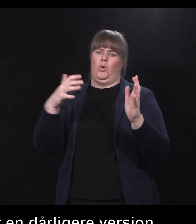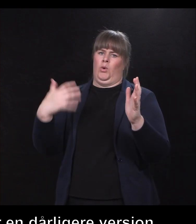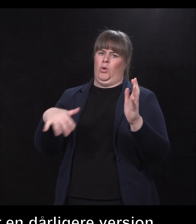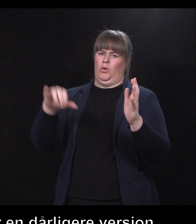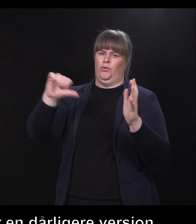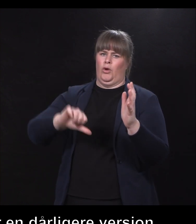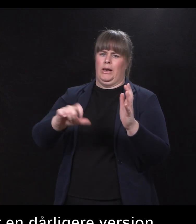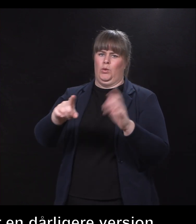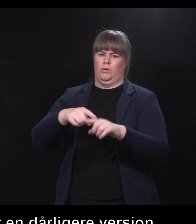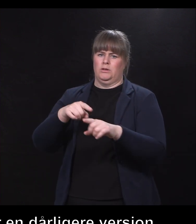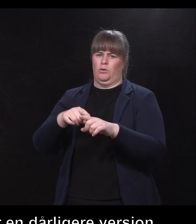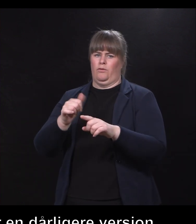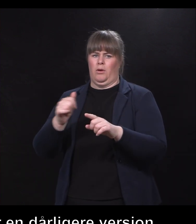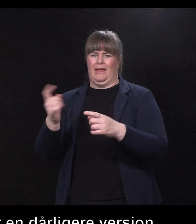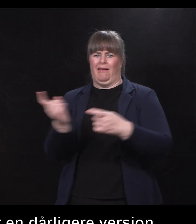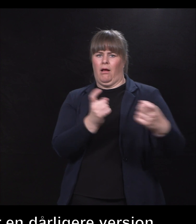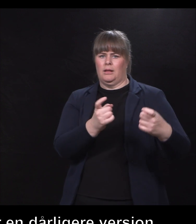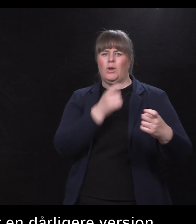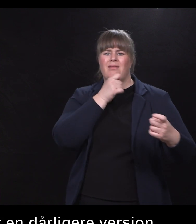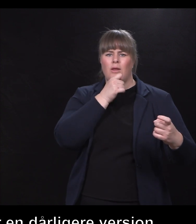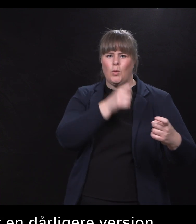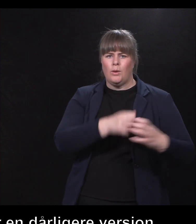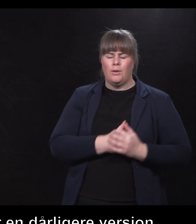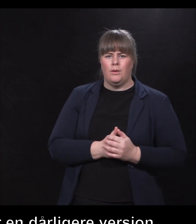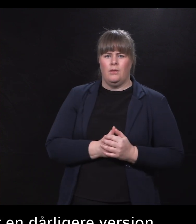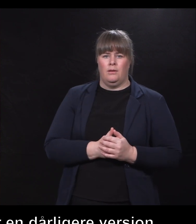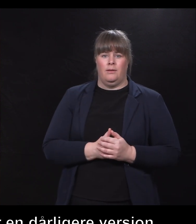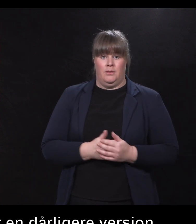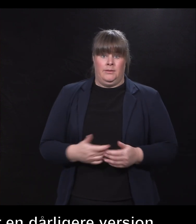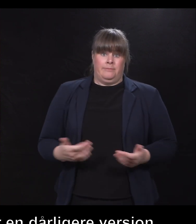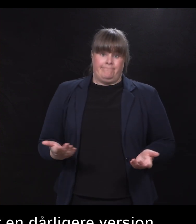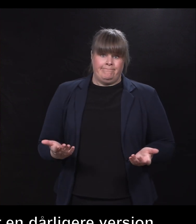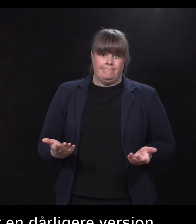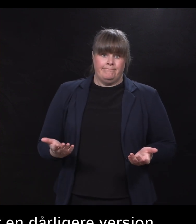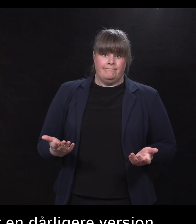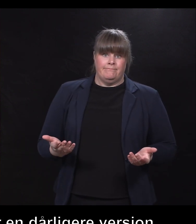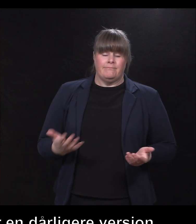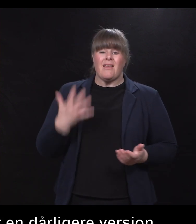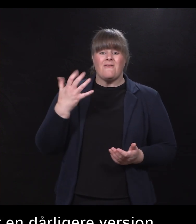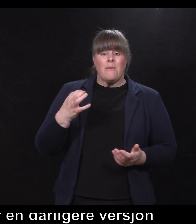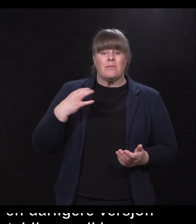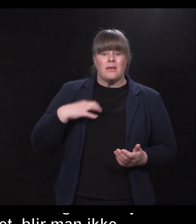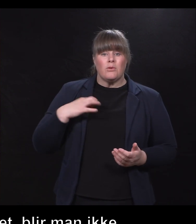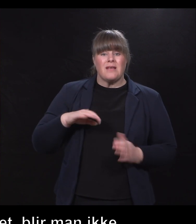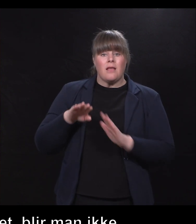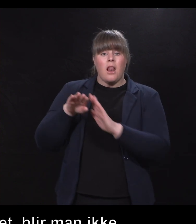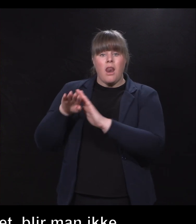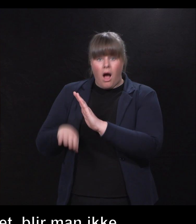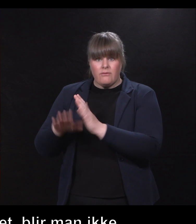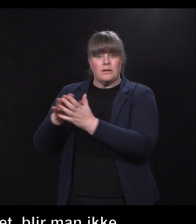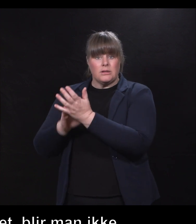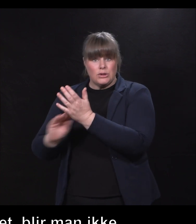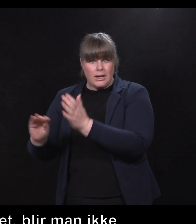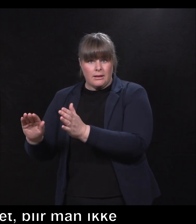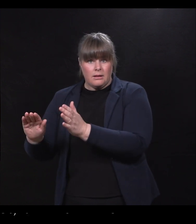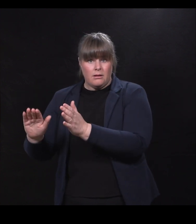bli innkalt til intervju. Og det er nettopp det. 50 prosent lavere sannsynlighet til å bli